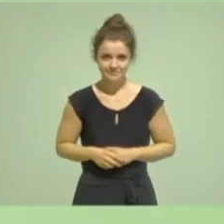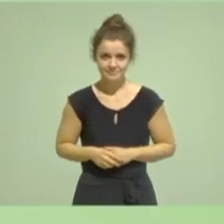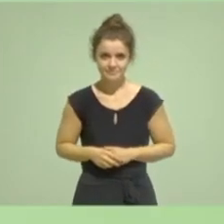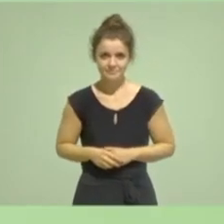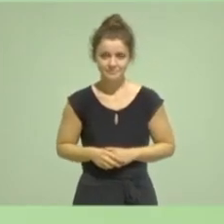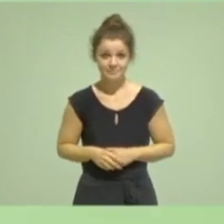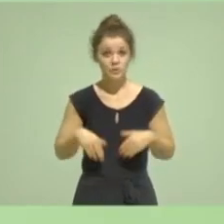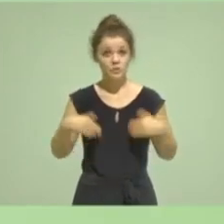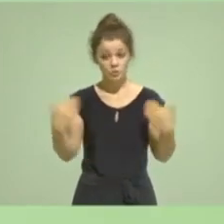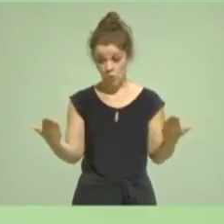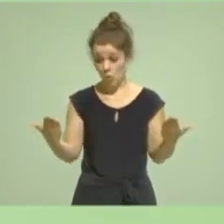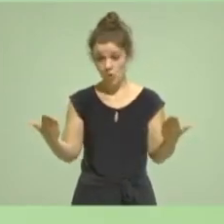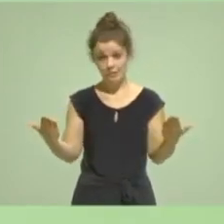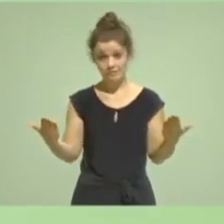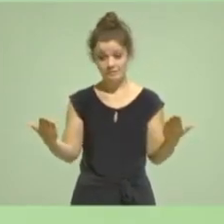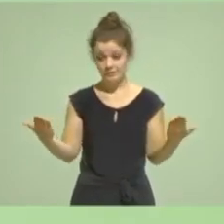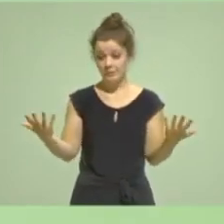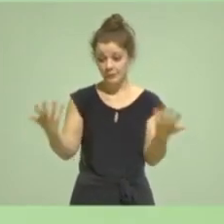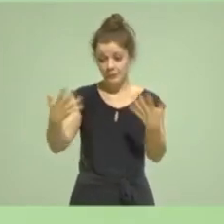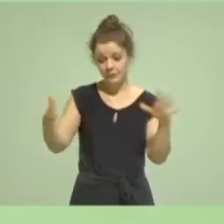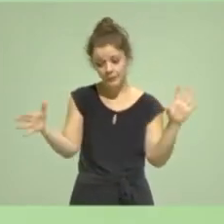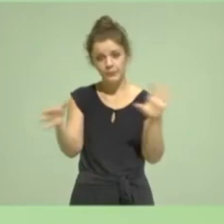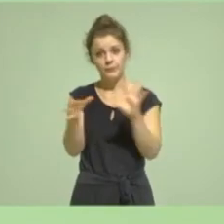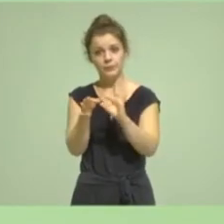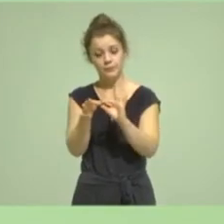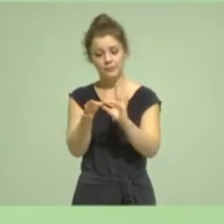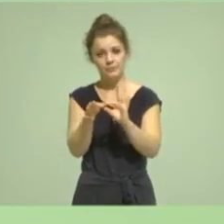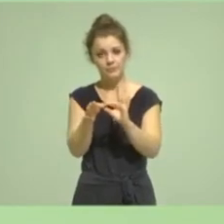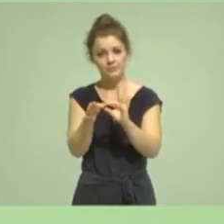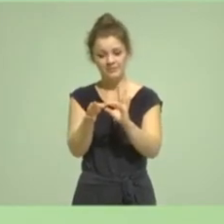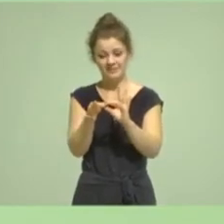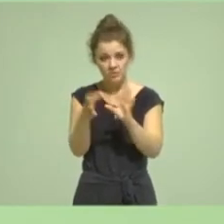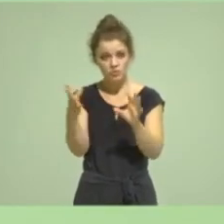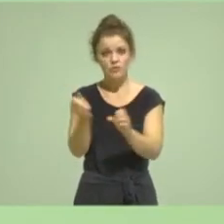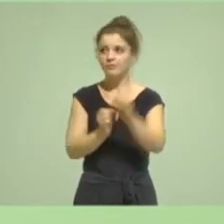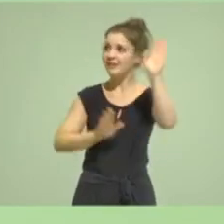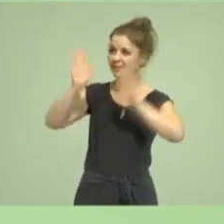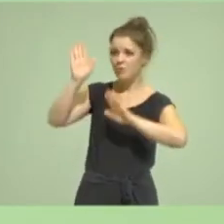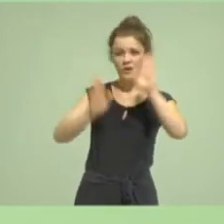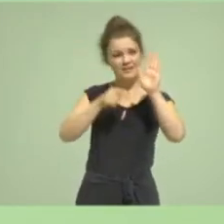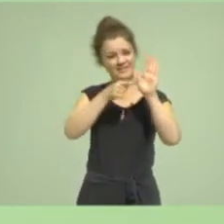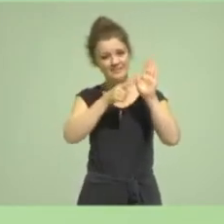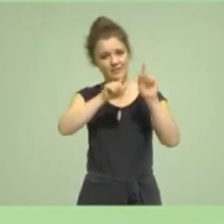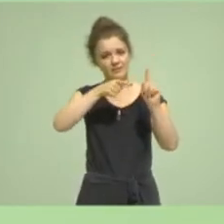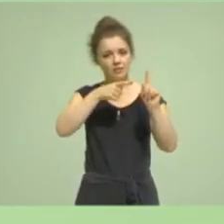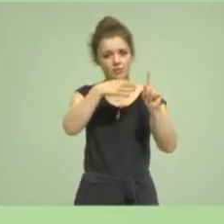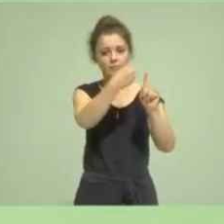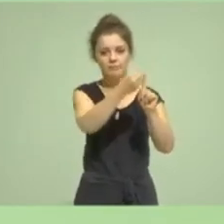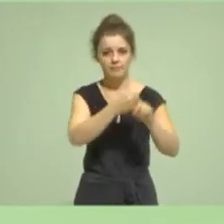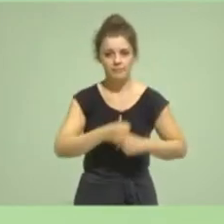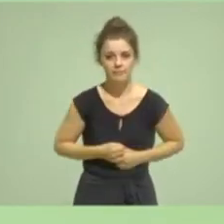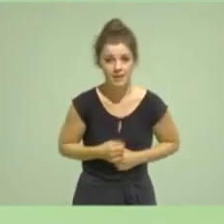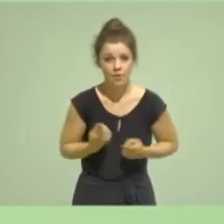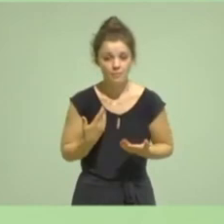damit erfüllen wir einen notwendigen Anspruch einer Demokratie. Und den erfüllen wir auch im Bereich innerer